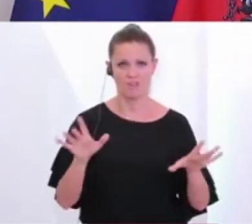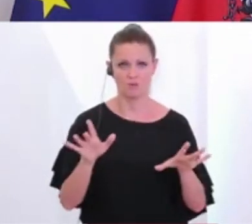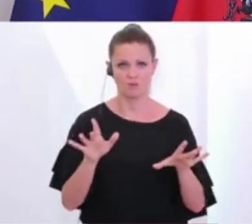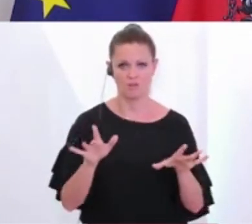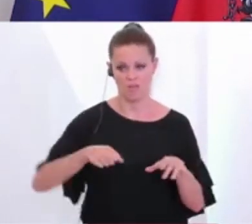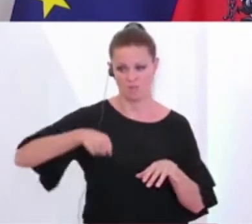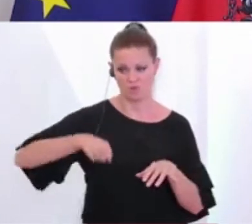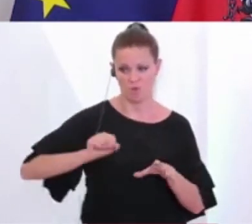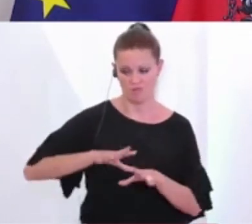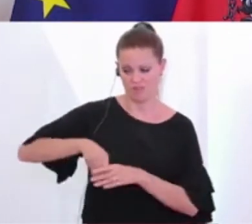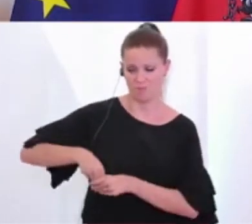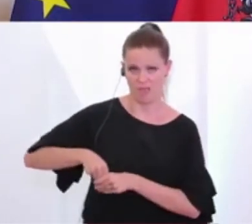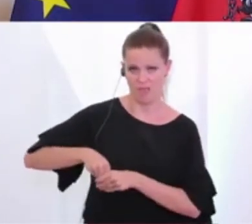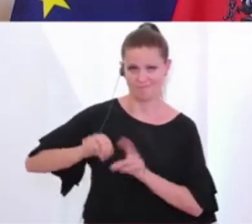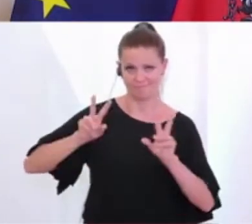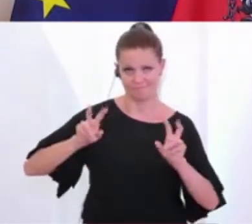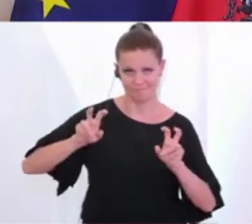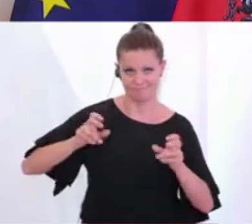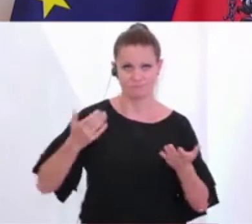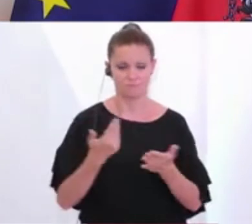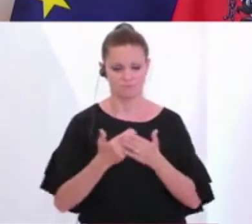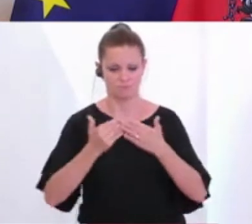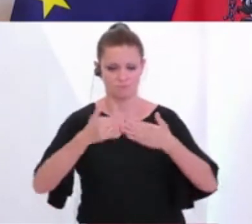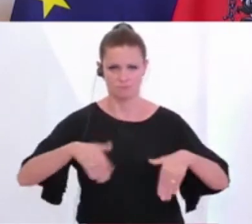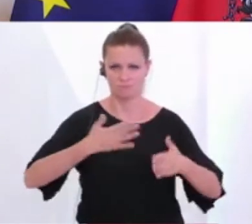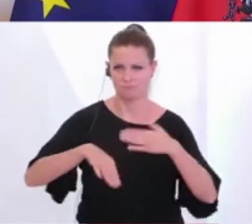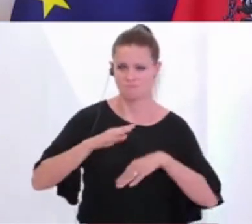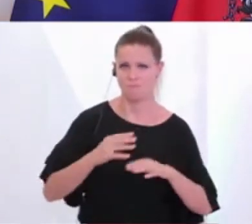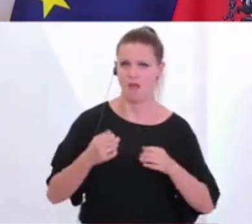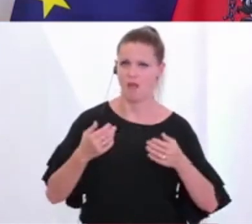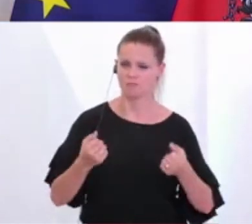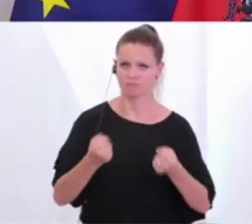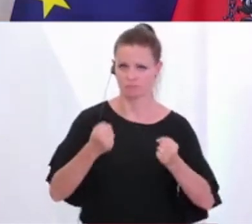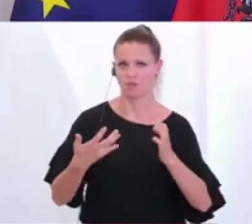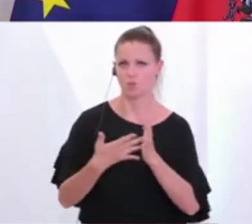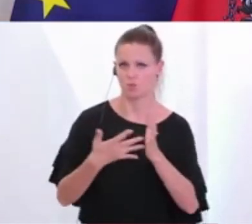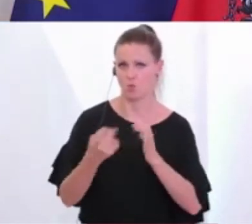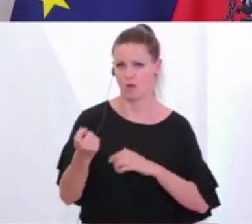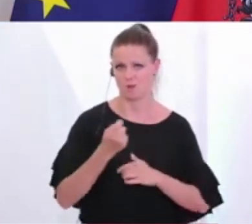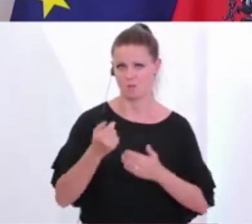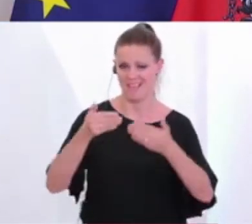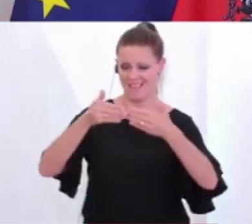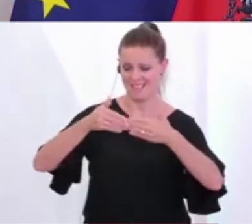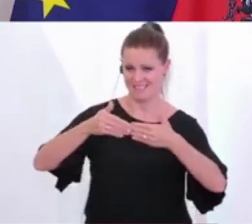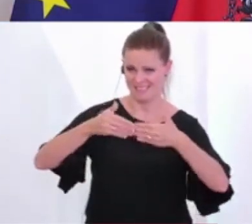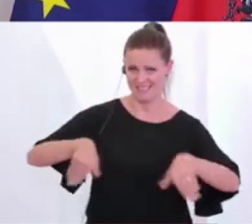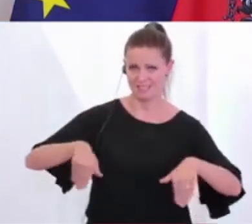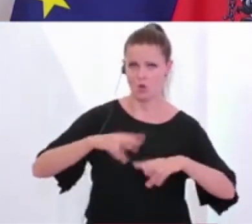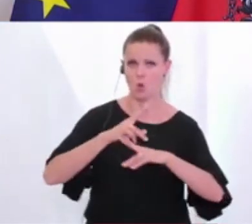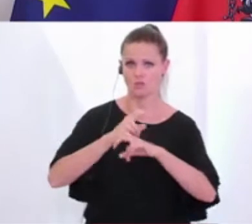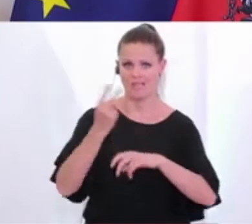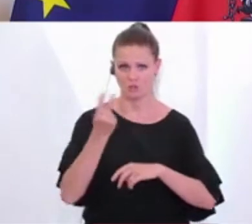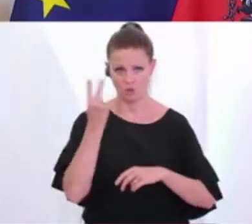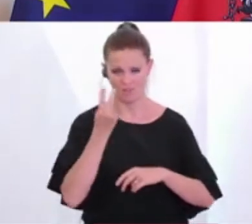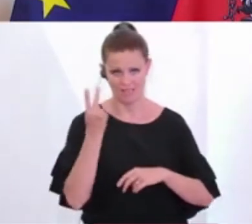sein. Das heißt, wir werden an den Grenzen intensiv kontrollieren. Sie wissen, wir haben an der Grenze von Österreich zu